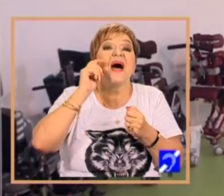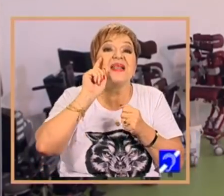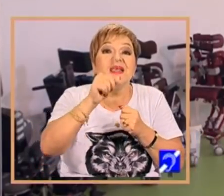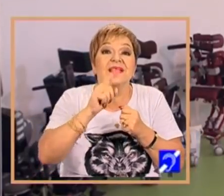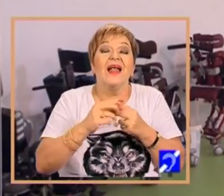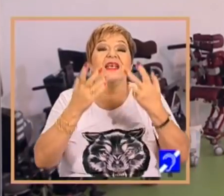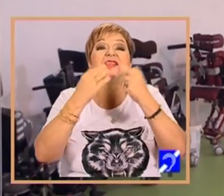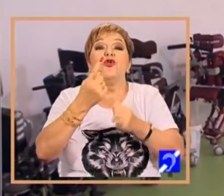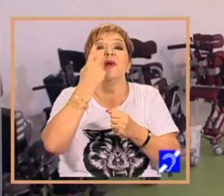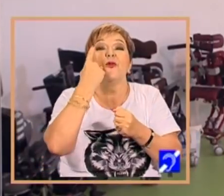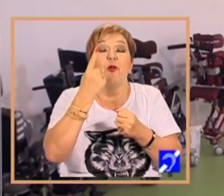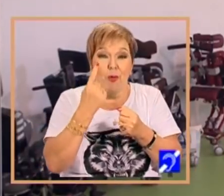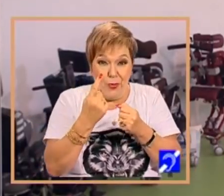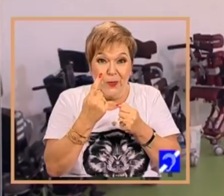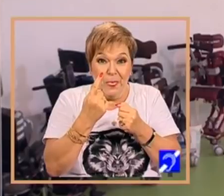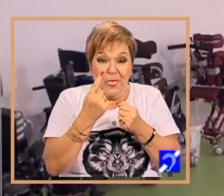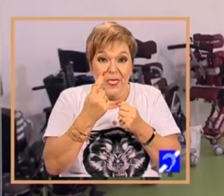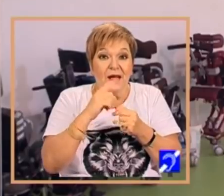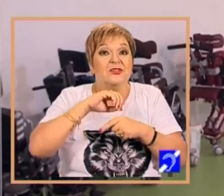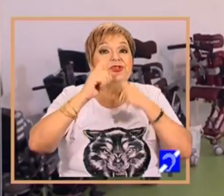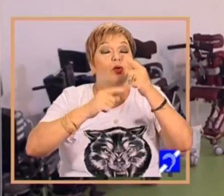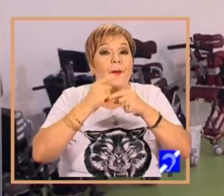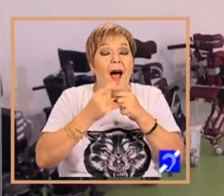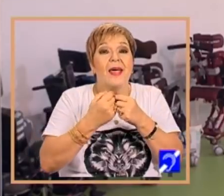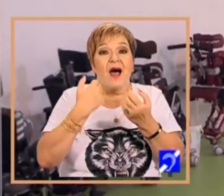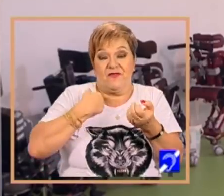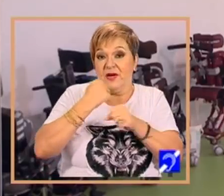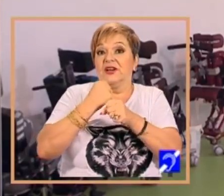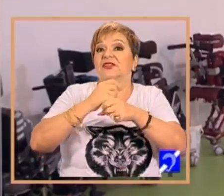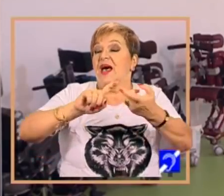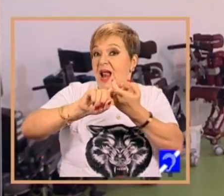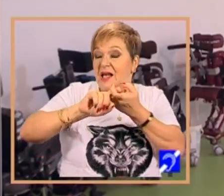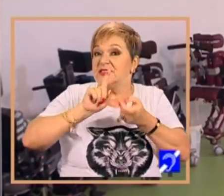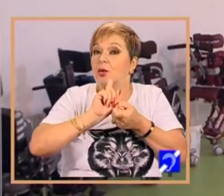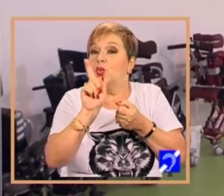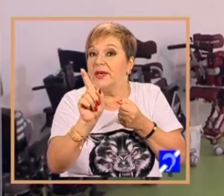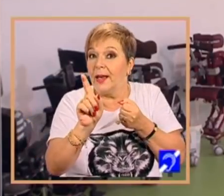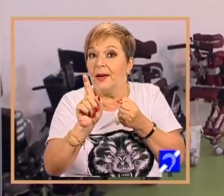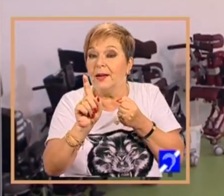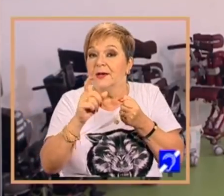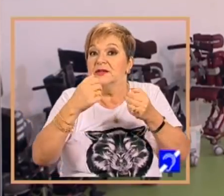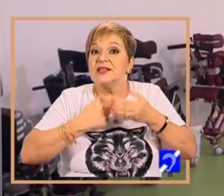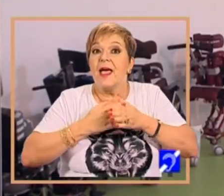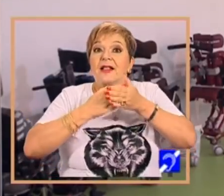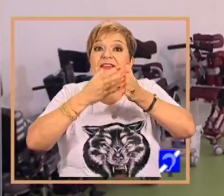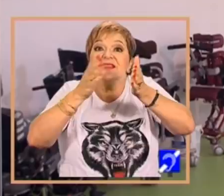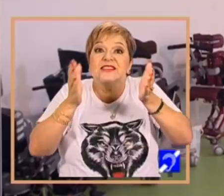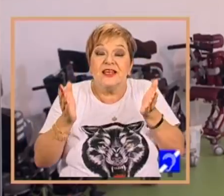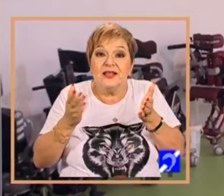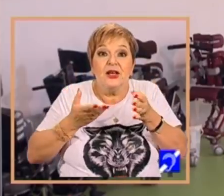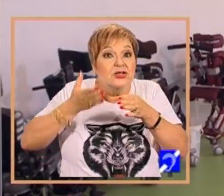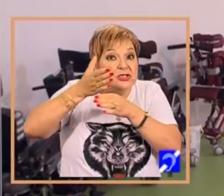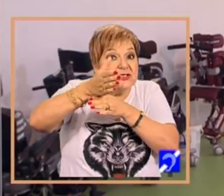să zic, și avem foarte mare deschidere, obiectivele copilului se fac